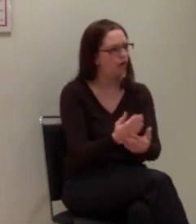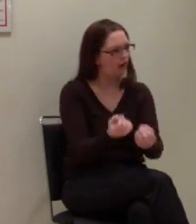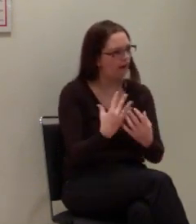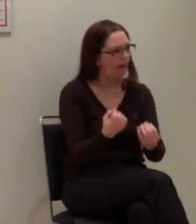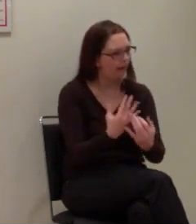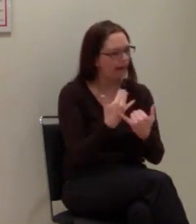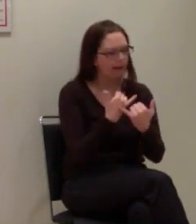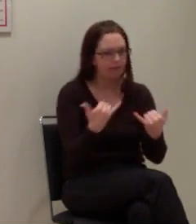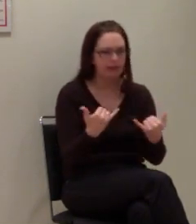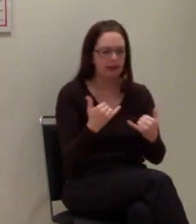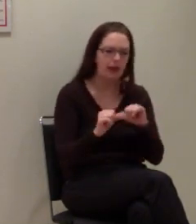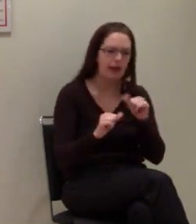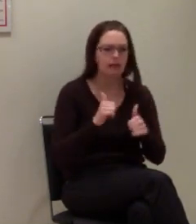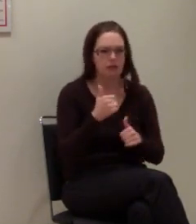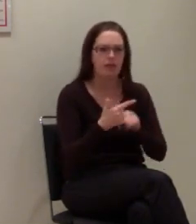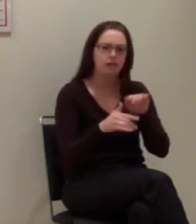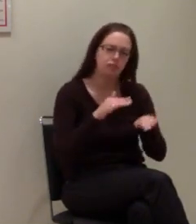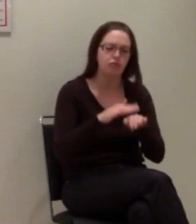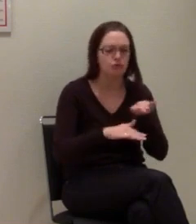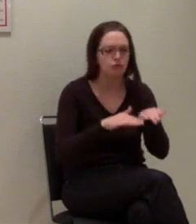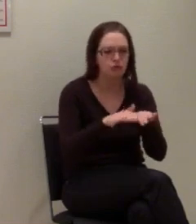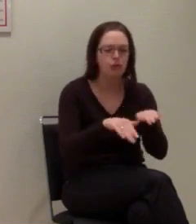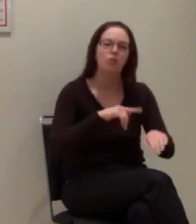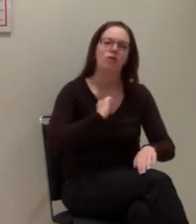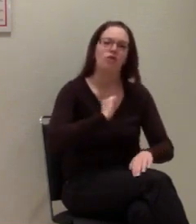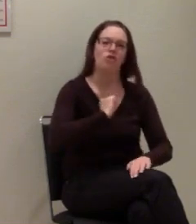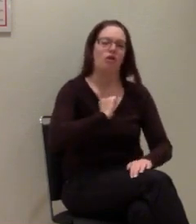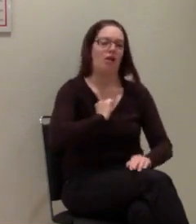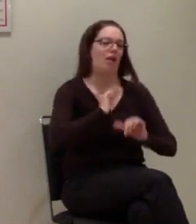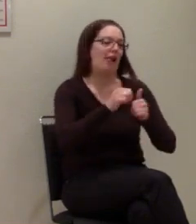können Laien schnell und sicher erste Hilfe leisten.